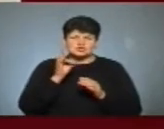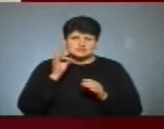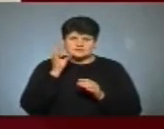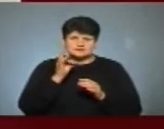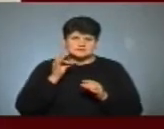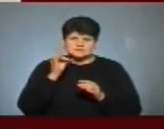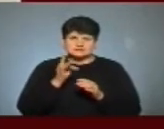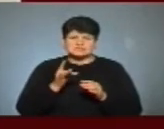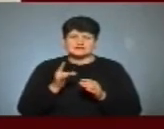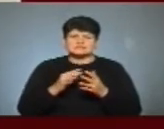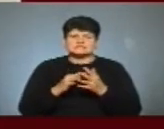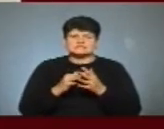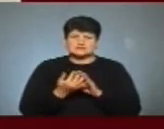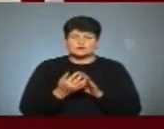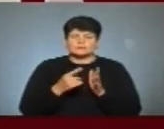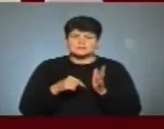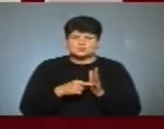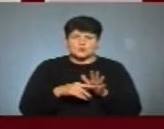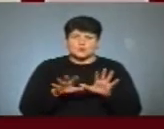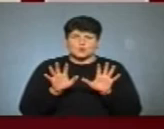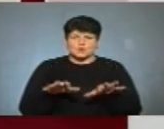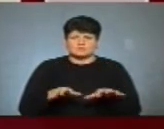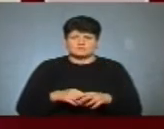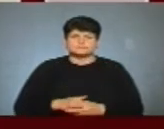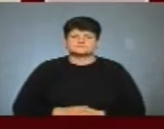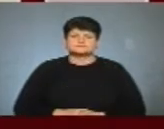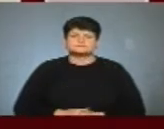рожевими для вибору сільського, селищного, міського голови.